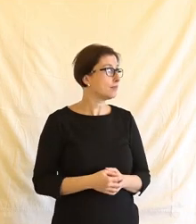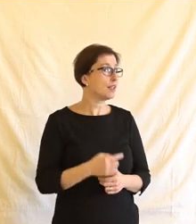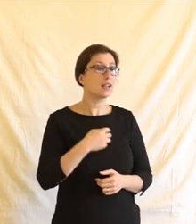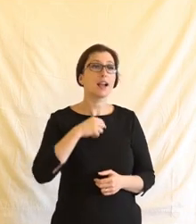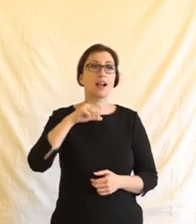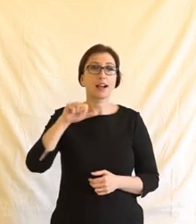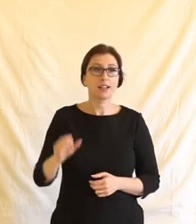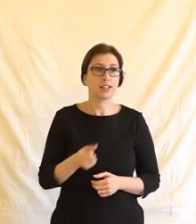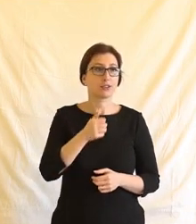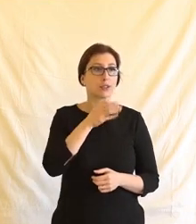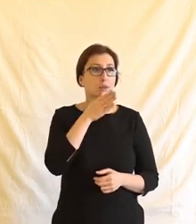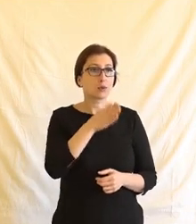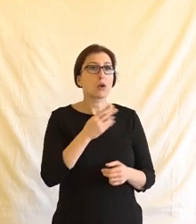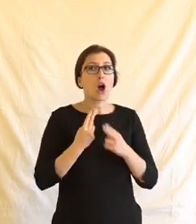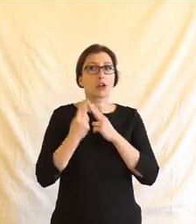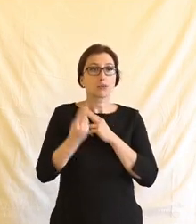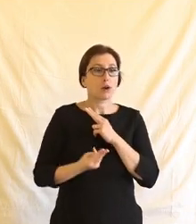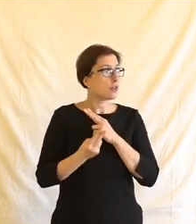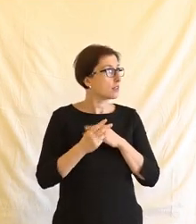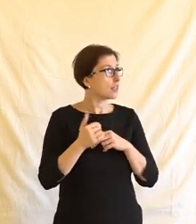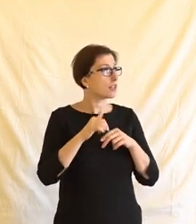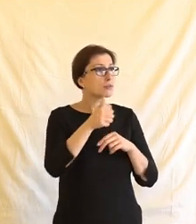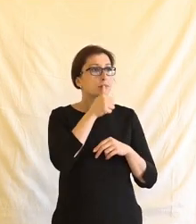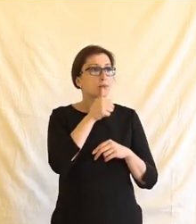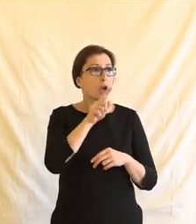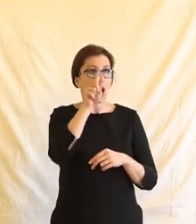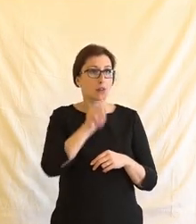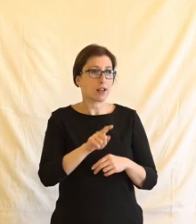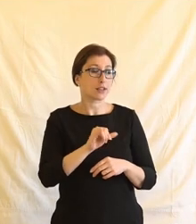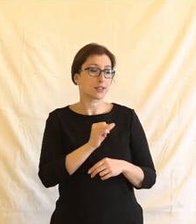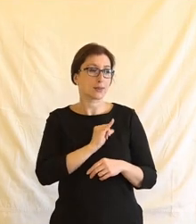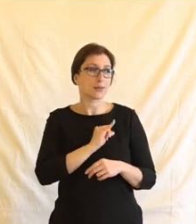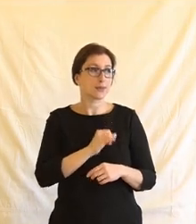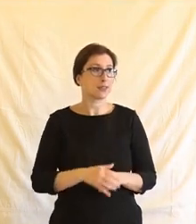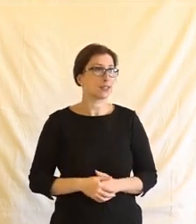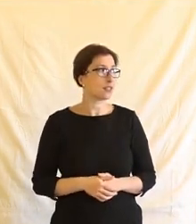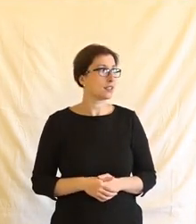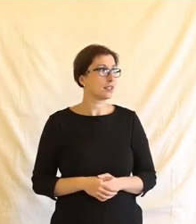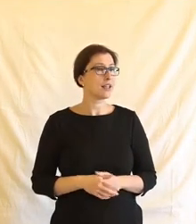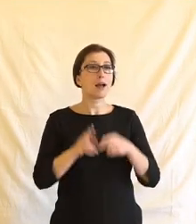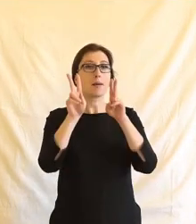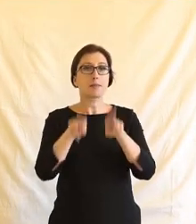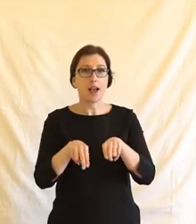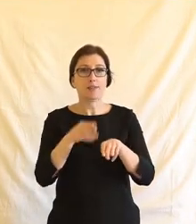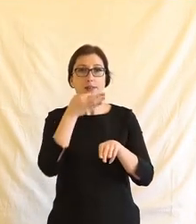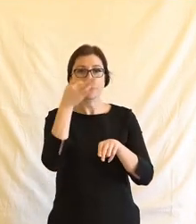mikrofonu, aby ty odpovědi... Tak, máme tady otázku, to je skvělé. Právníci právníkům.